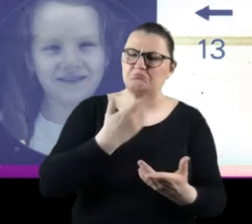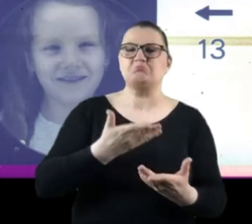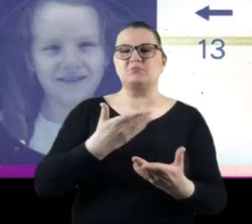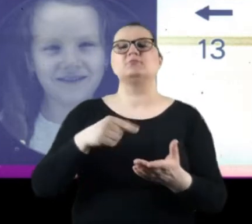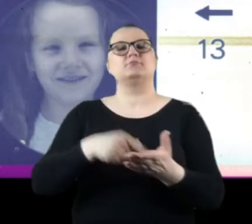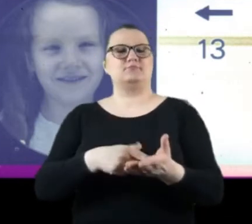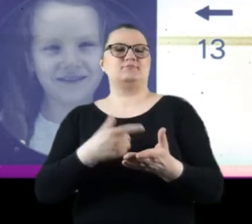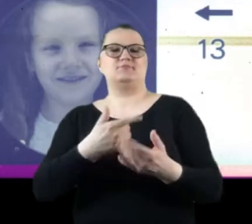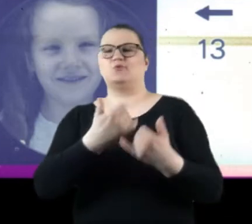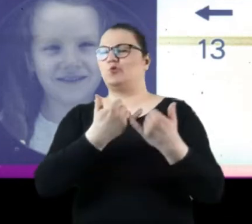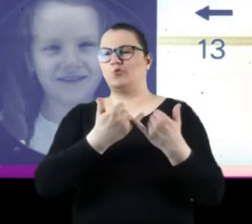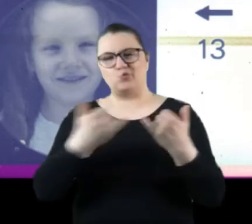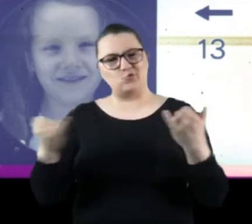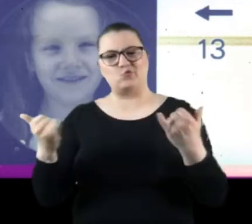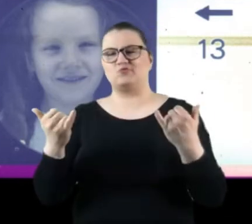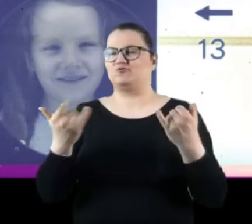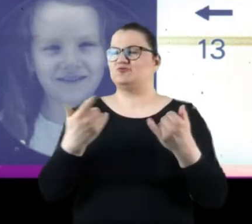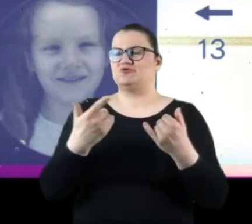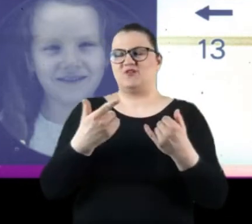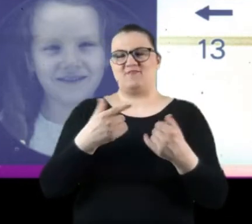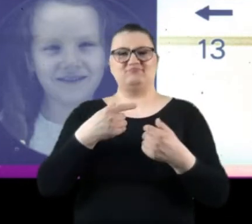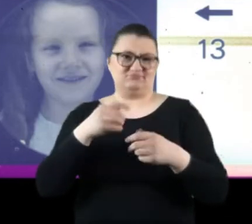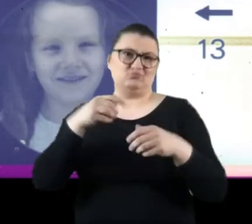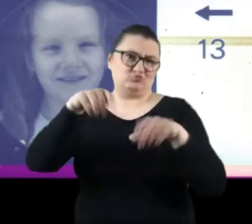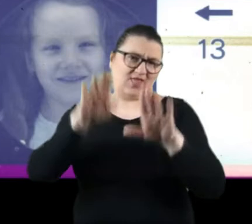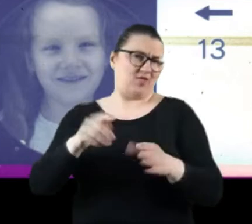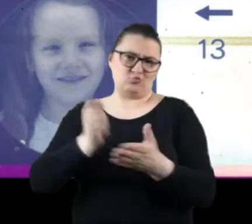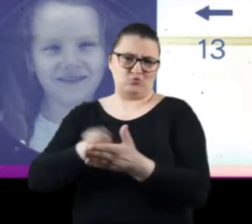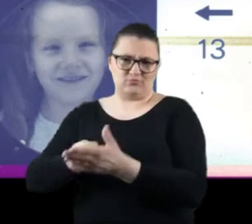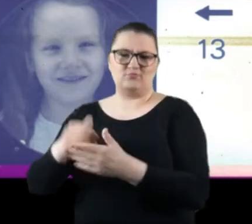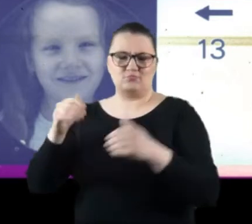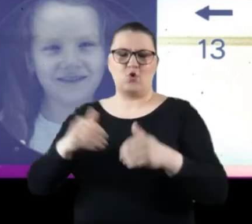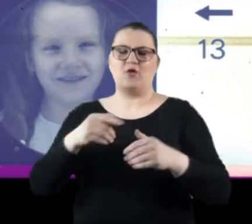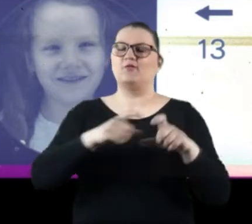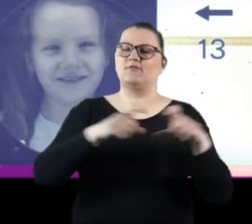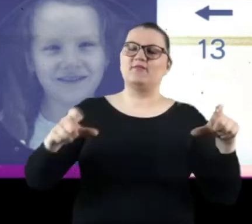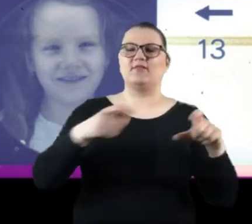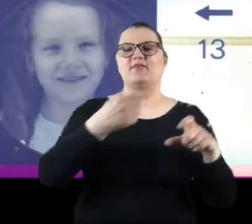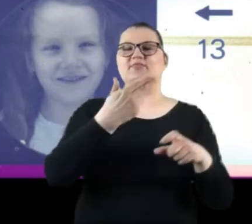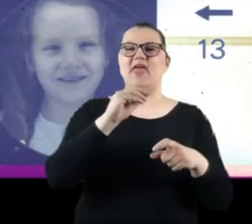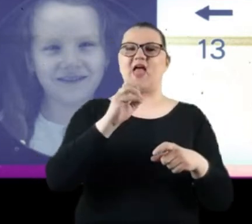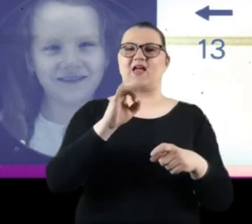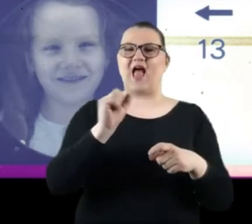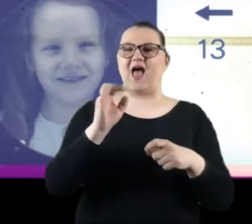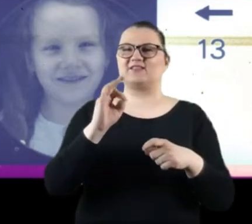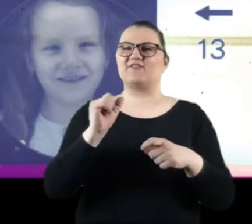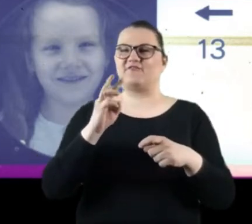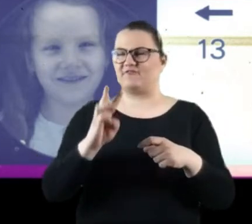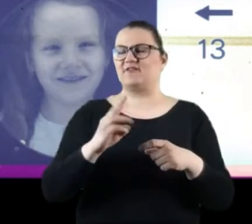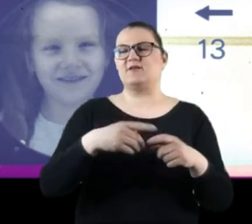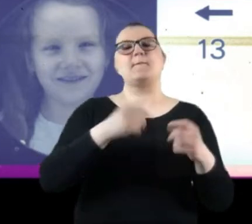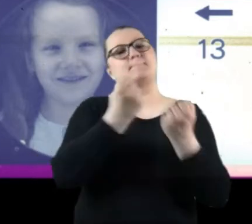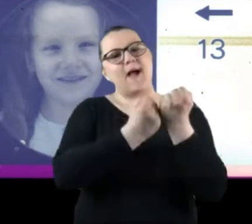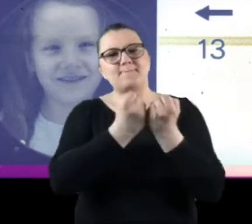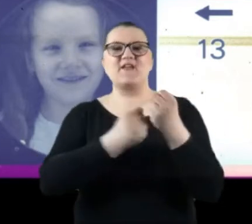negatywy mało obrazkowe, średnioformatowe i wielkoformatowe. Papier fotograficzny,